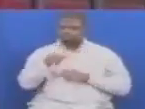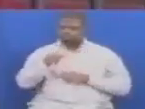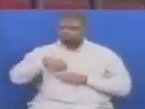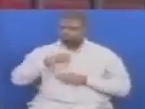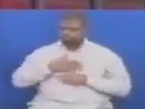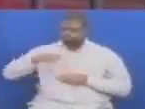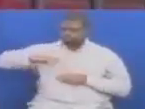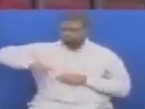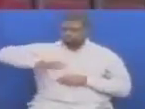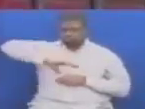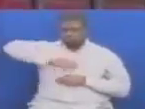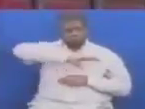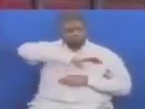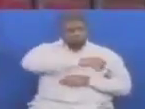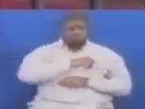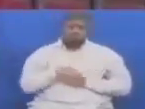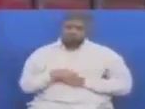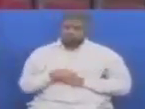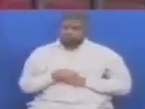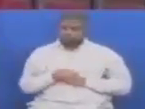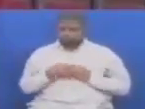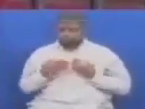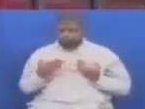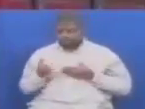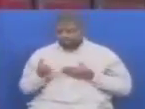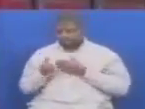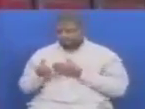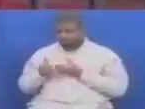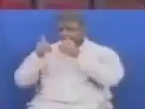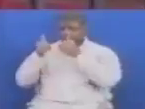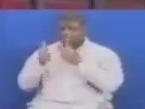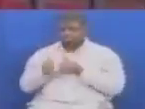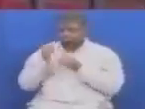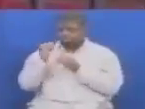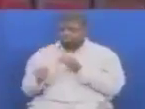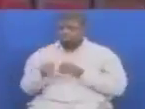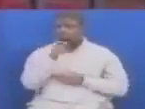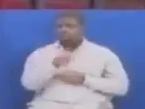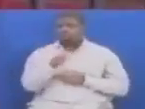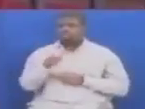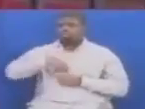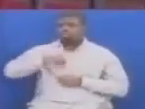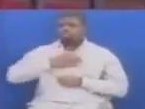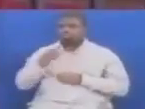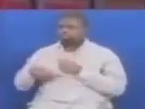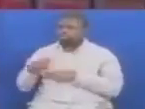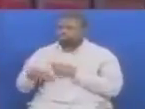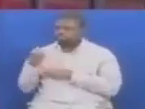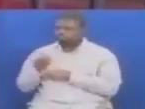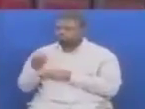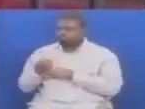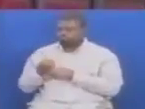mbali mbali Na hivi karibuni kumekuwa na matangazo ya kuwakataza wananchi wetu wa siendele na shuli za uzalishaji